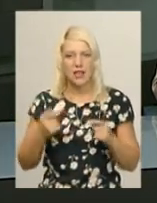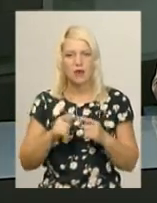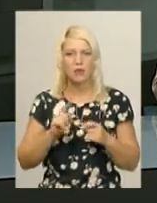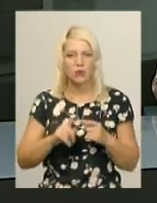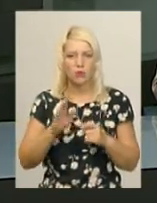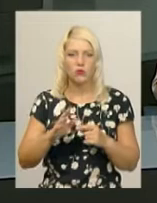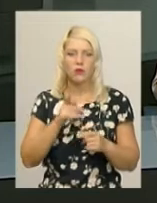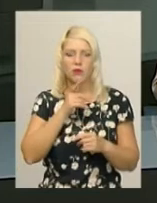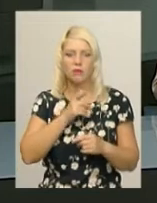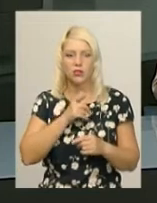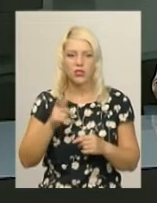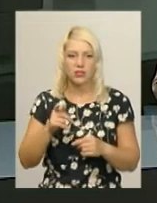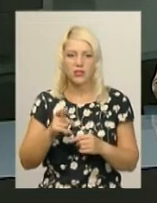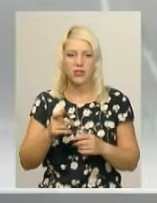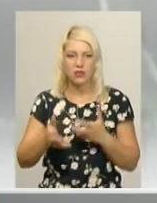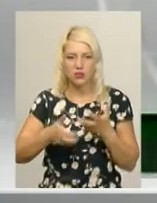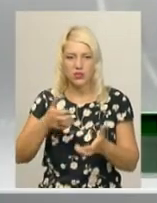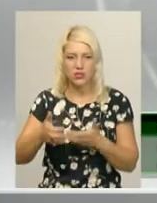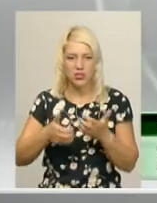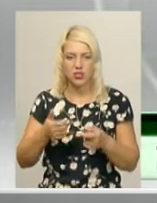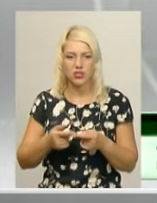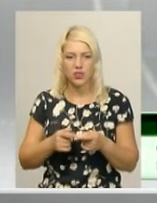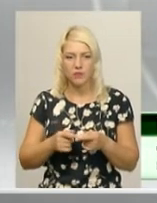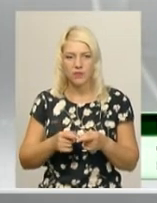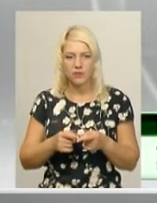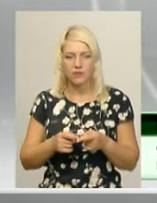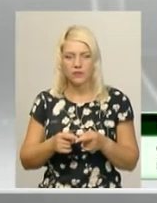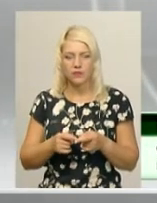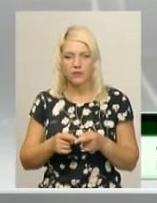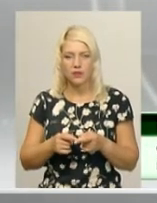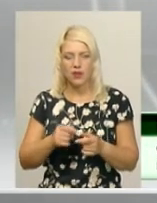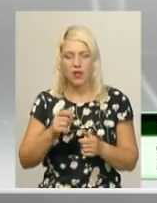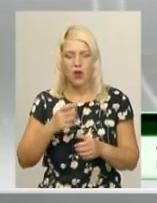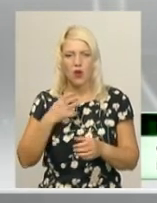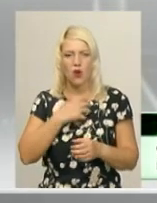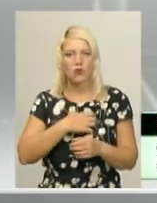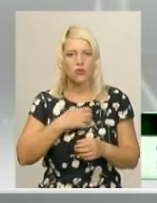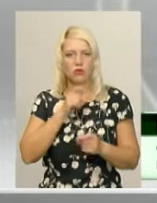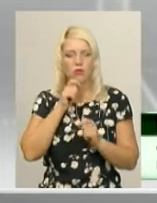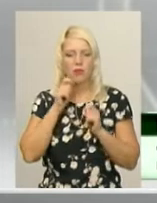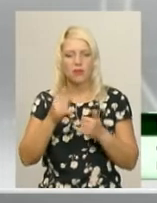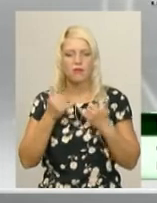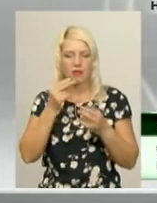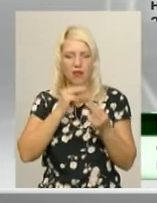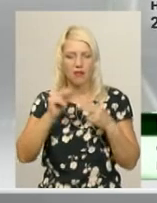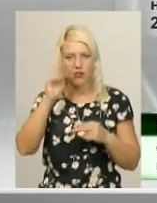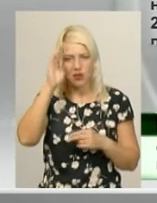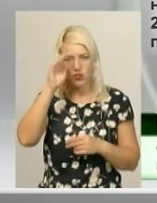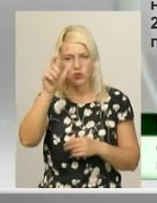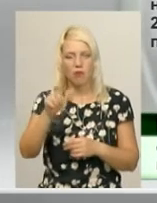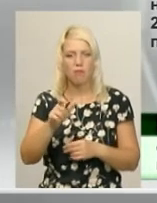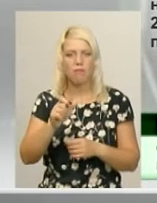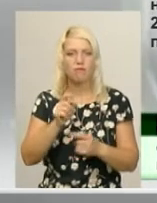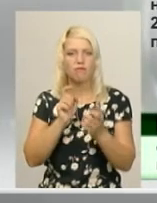Меджибіській фортеці. Головним призом для найкращого бійця, що визначиться на протязі 25